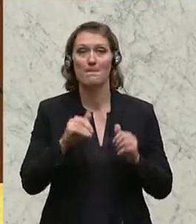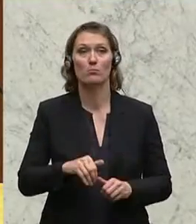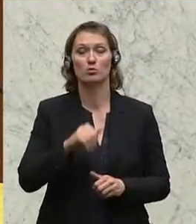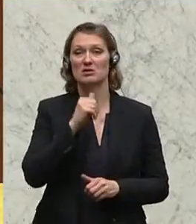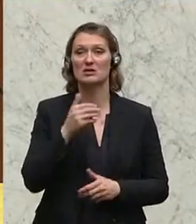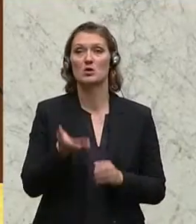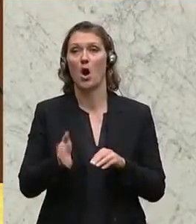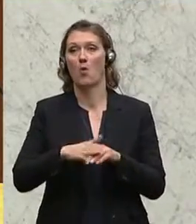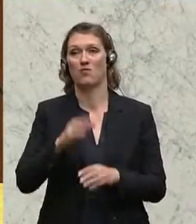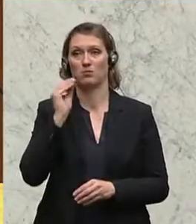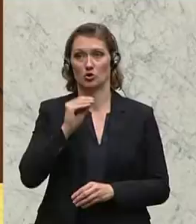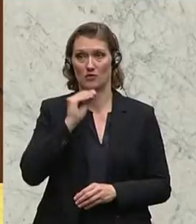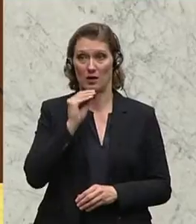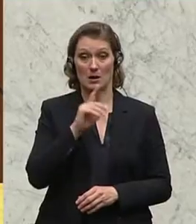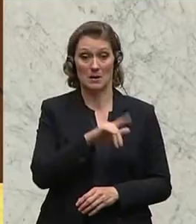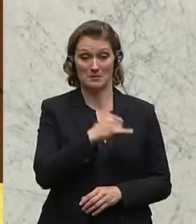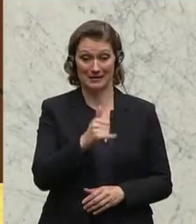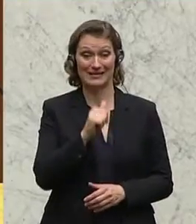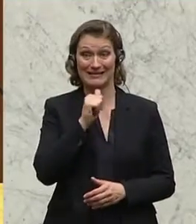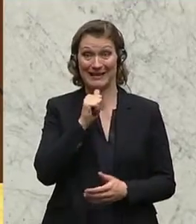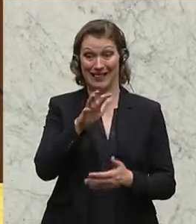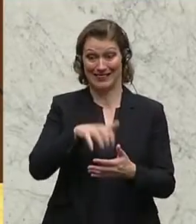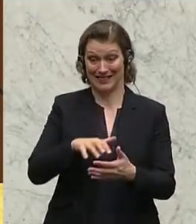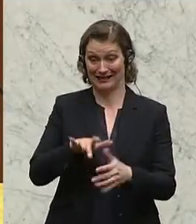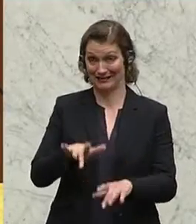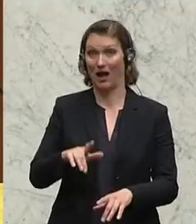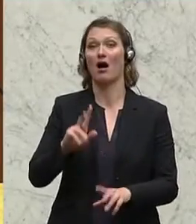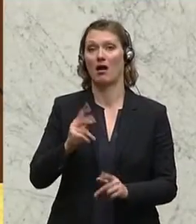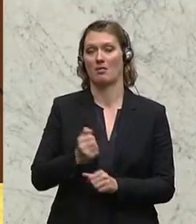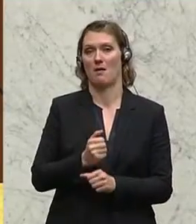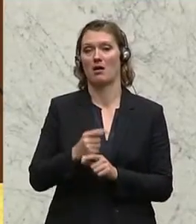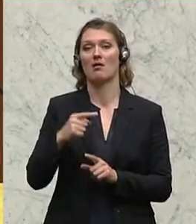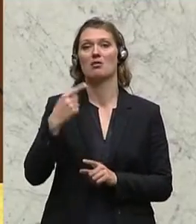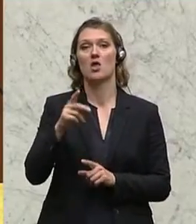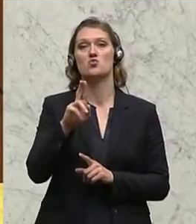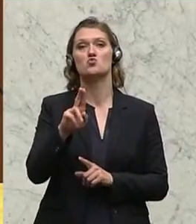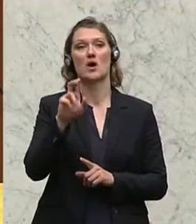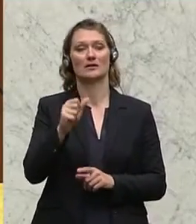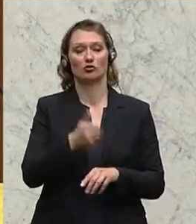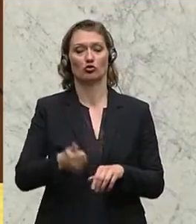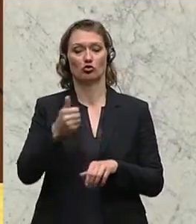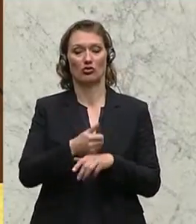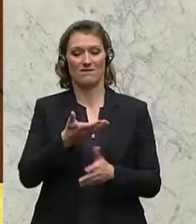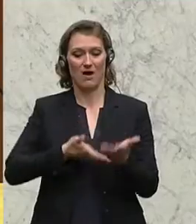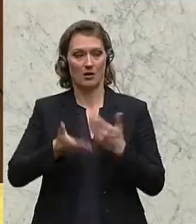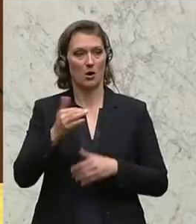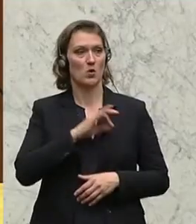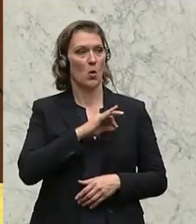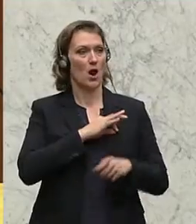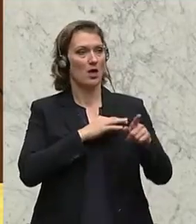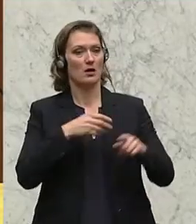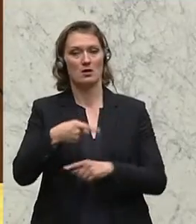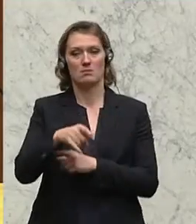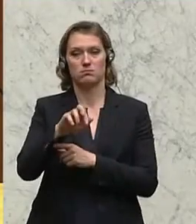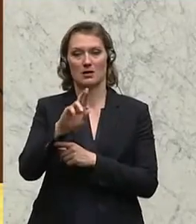Teufel an die Wand malen. Das machen Sie jetzt, solange Sie diese Texte nicht haben. Auf der anderen Seite war der US-Chefverhandler, der Kollege Birklub war damals